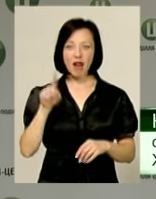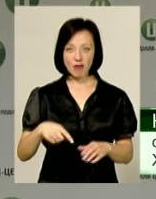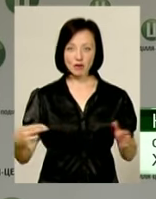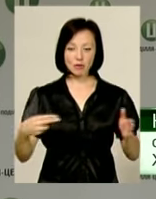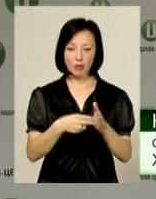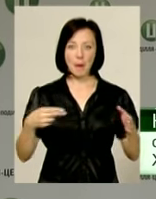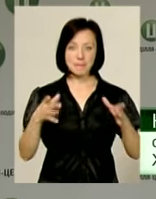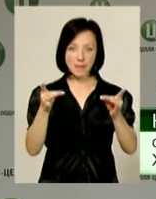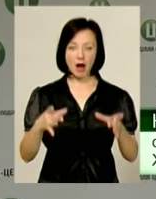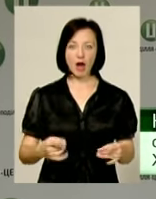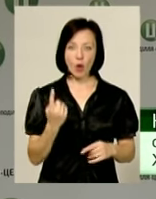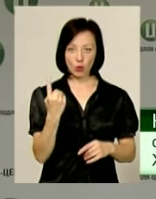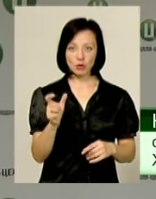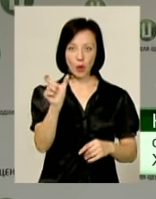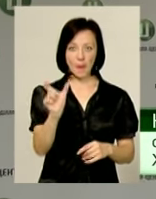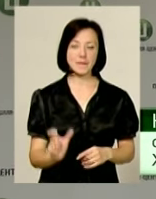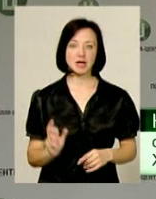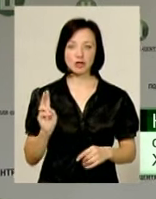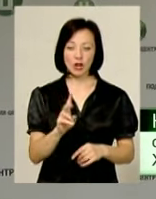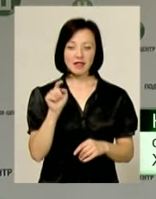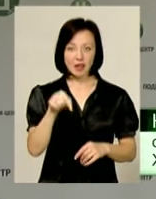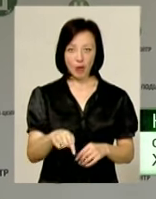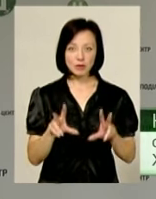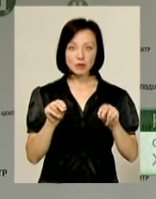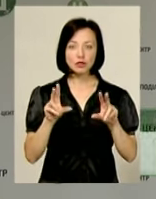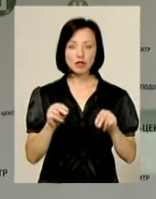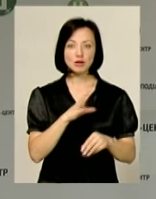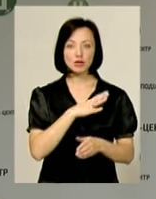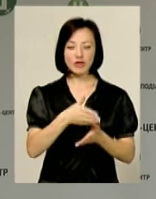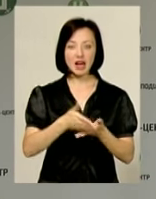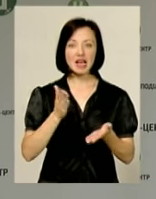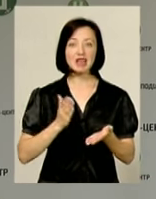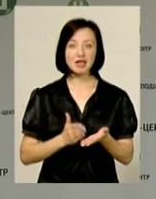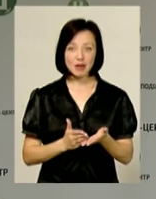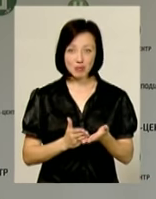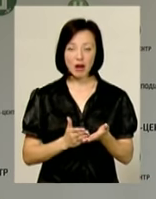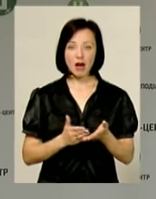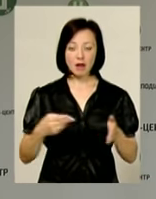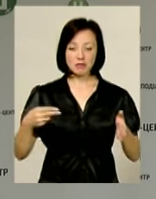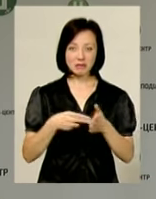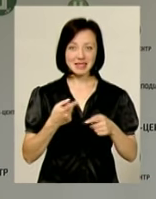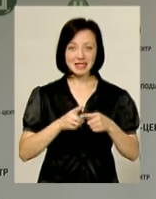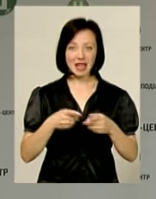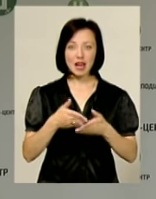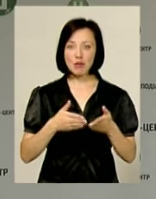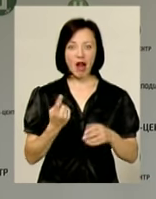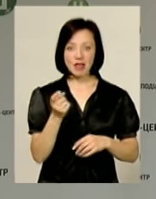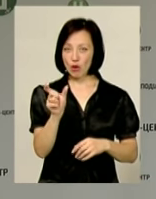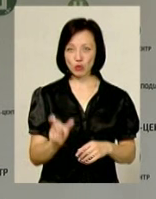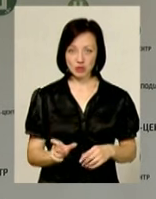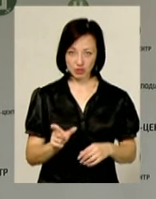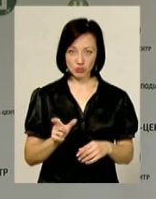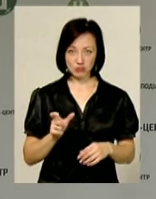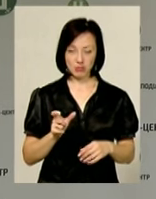пакет одного із пасажирів. В тому пакеті, на щастя, знаходилася бухінець хліба, тому він зачіпив цей хліб, а не саму цю людину